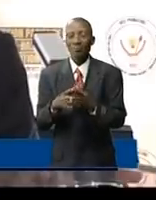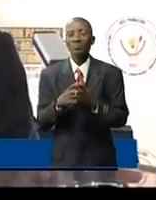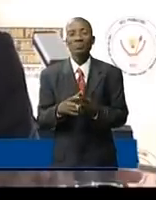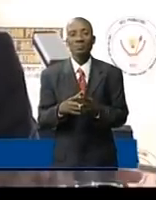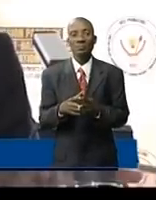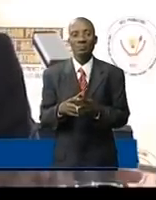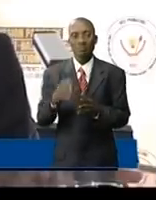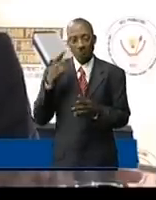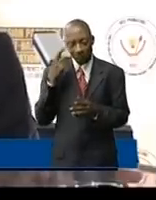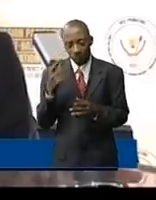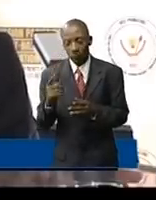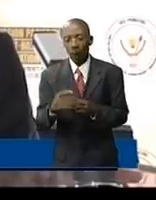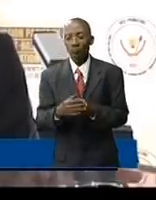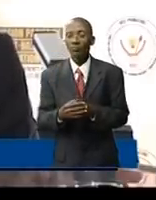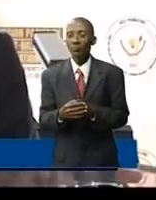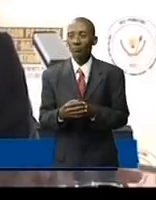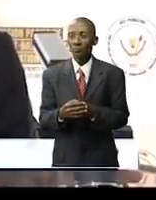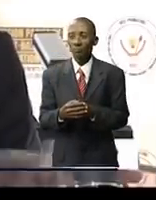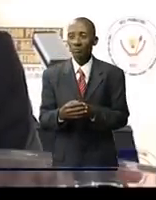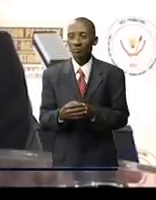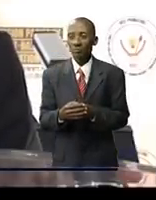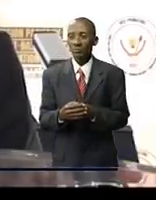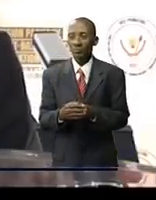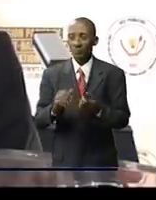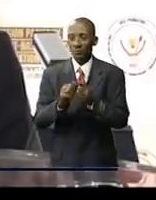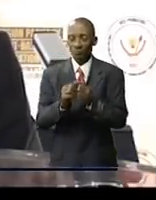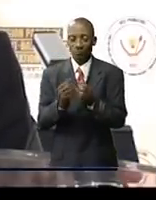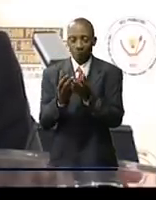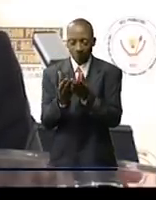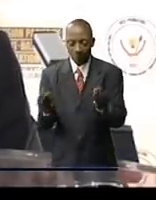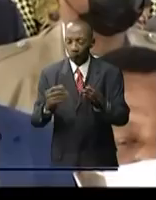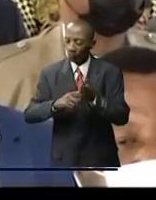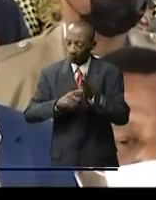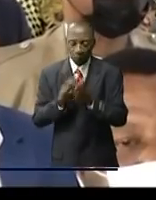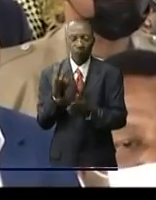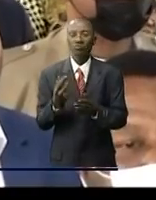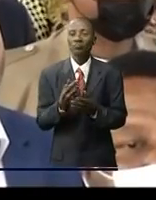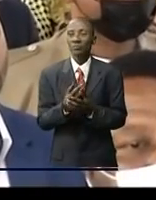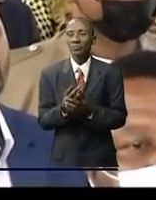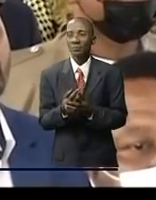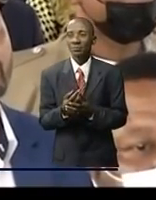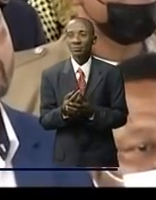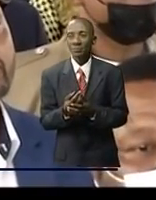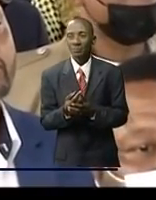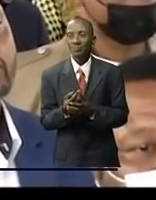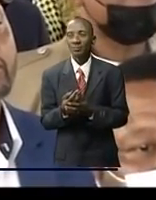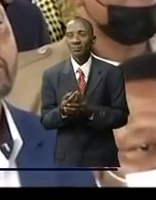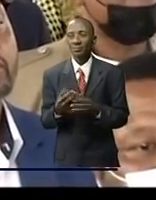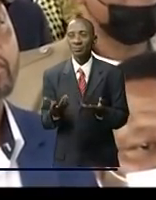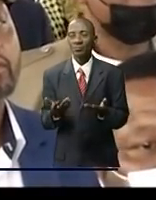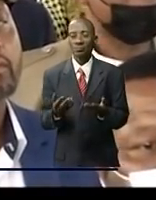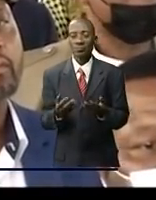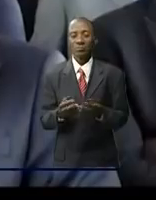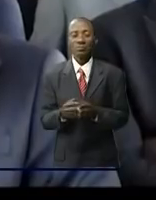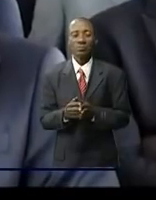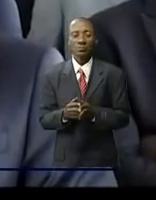des équivalences existantes entre les différents corps de l'administration publique. Le chef du gouvernement